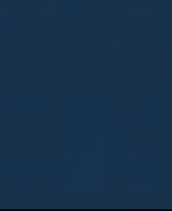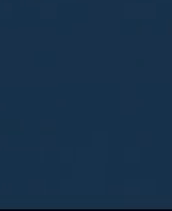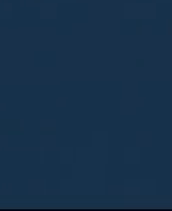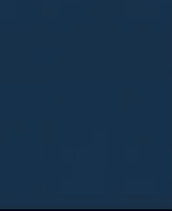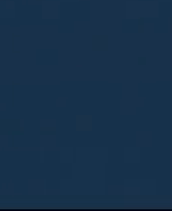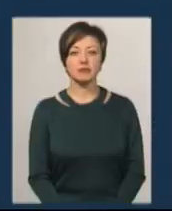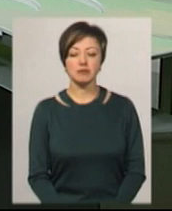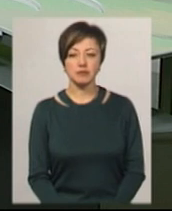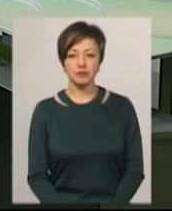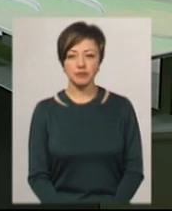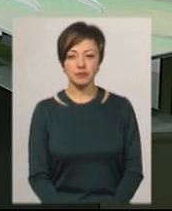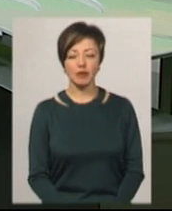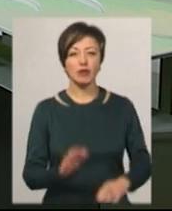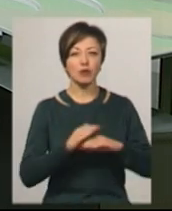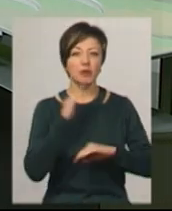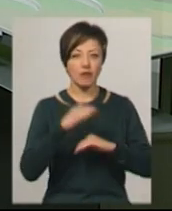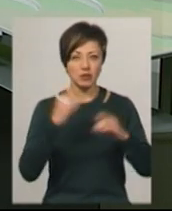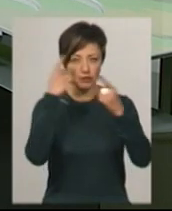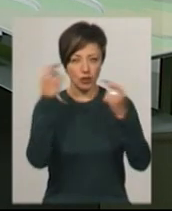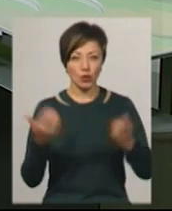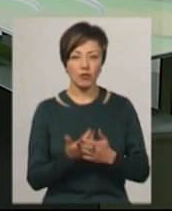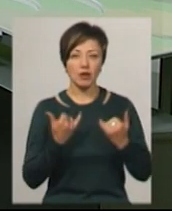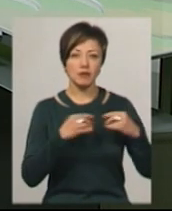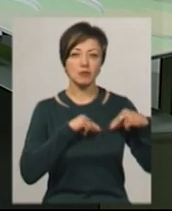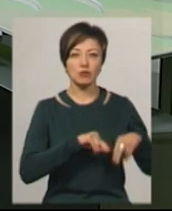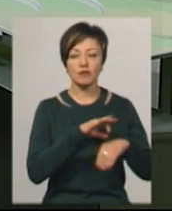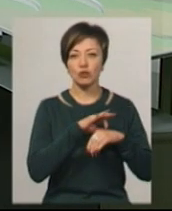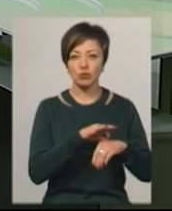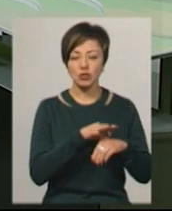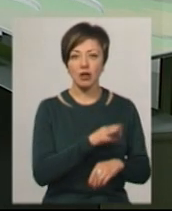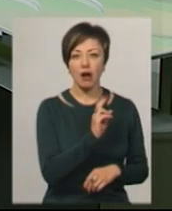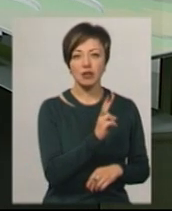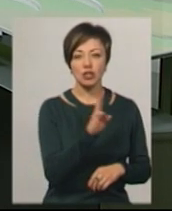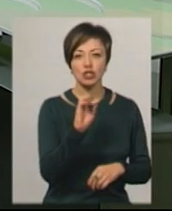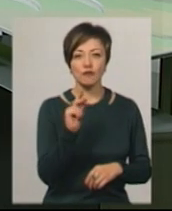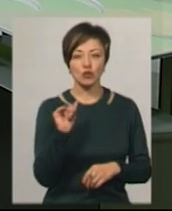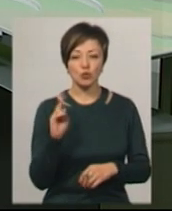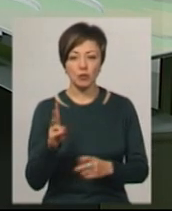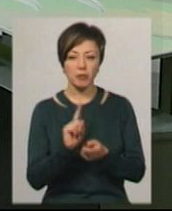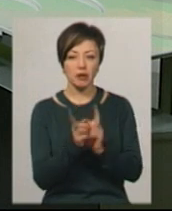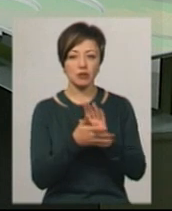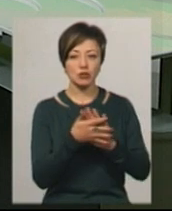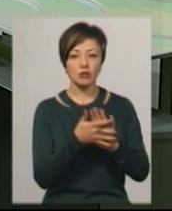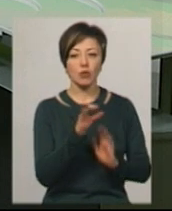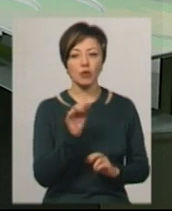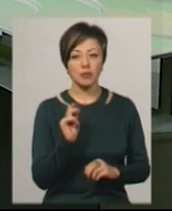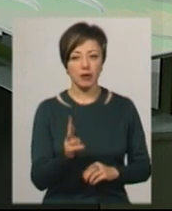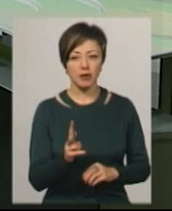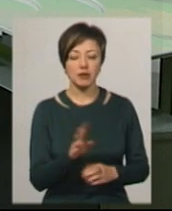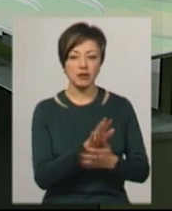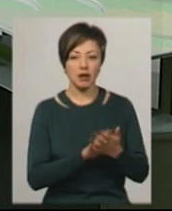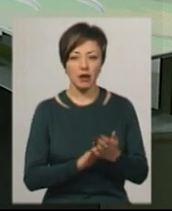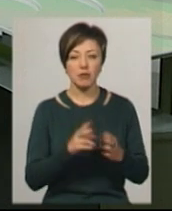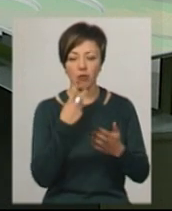Музика Доброго вечора, в ефірі новини. У студії для вас працює ведуча Катерина Шевчук, на жест умову перекладає Ольга Рибак.